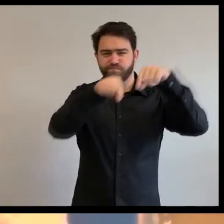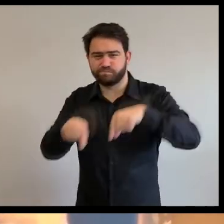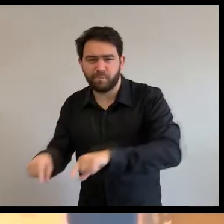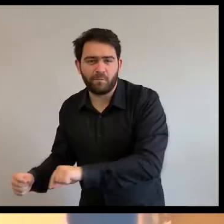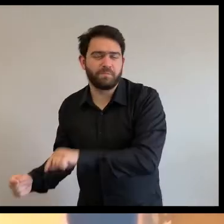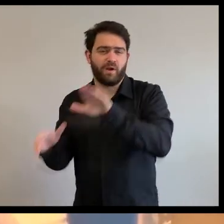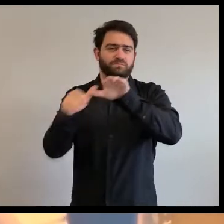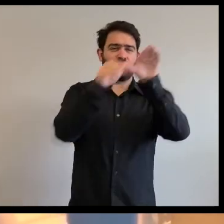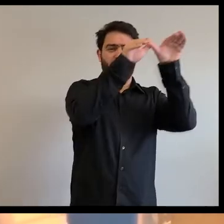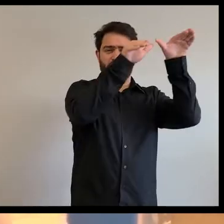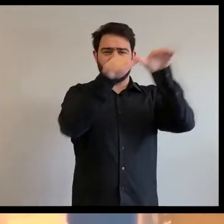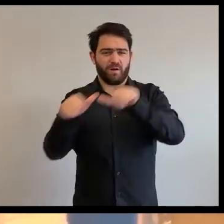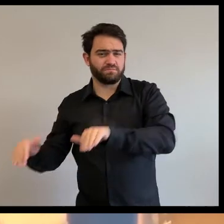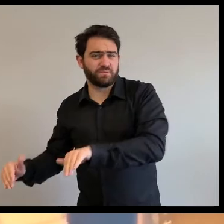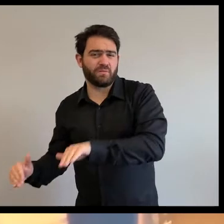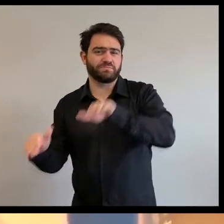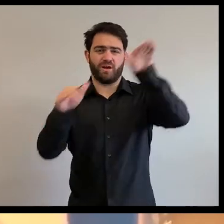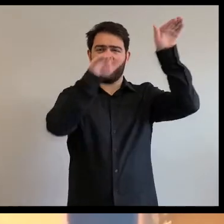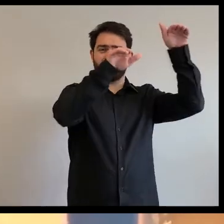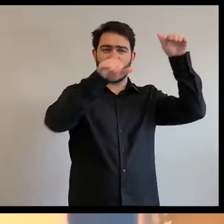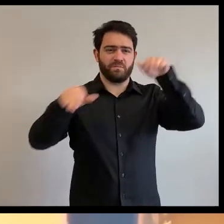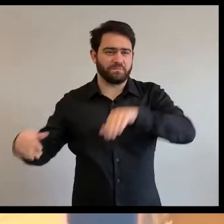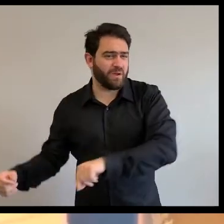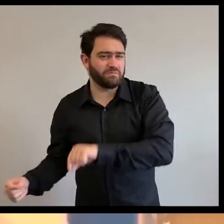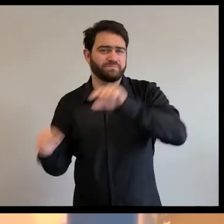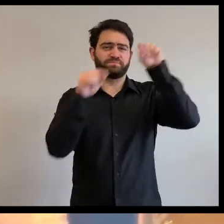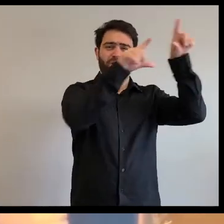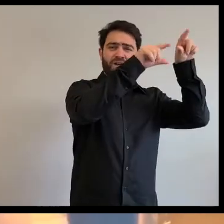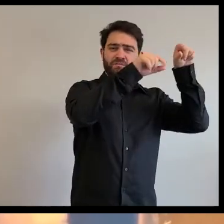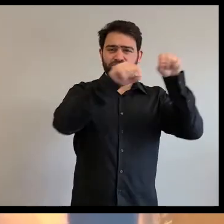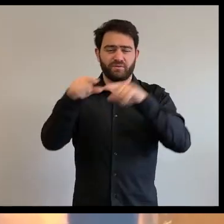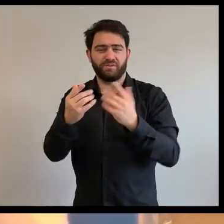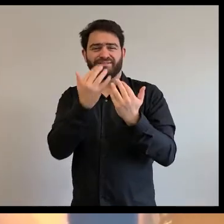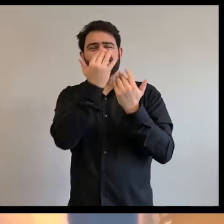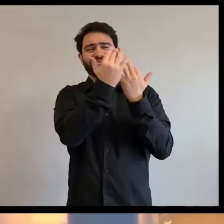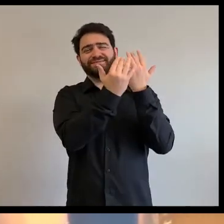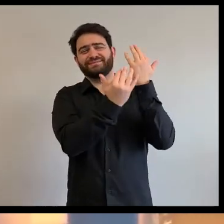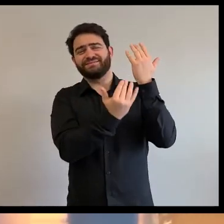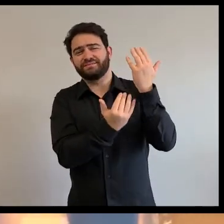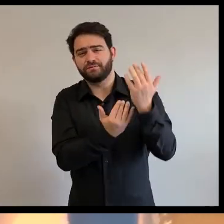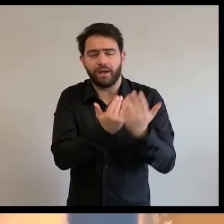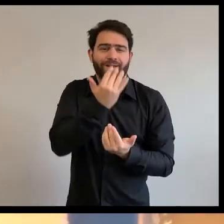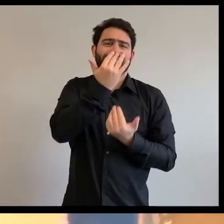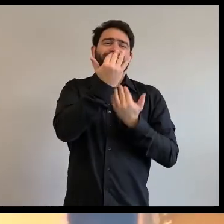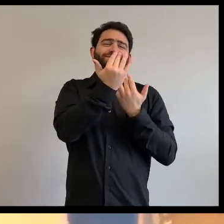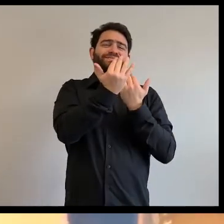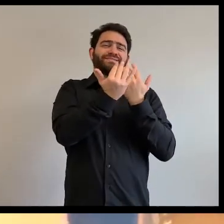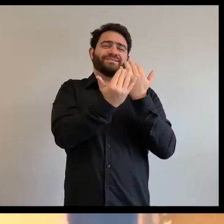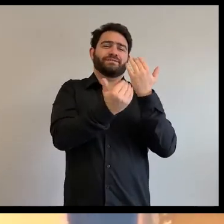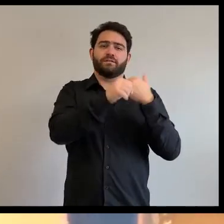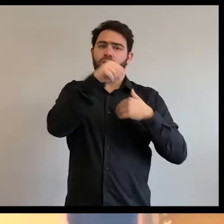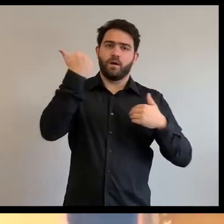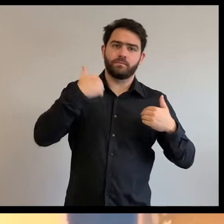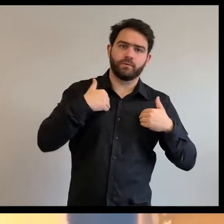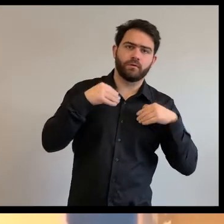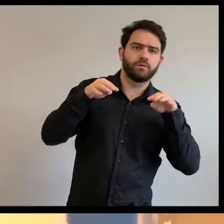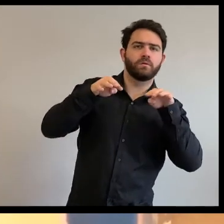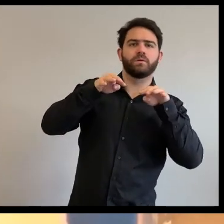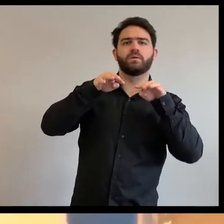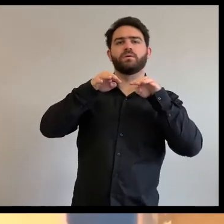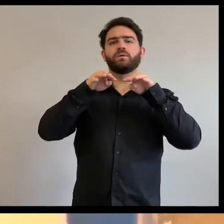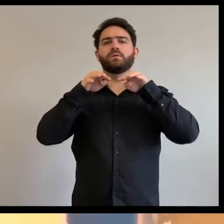ils ont pris un peu d'eau, ils sont allés la lancer sur le feu, pleut, et à ce moment il y avait